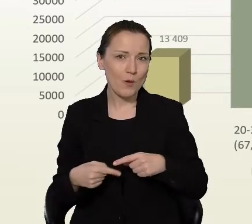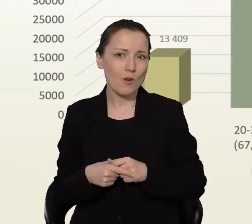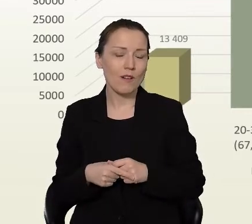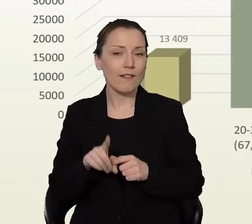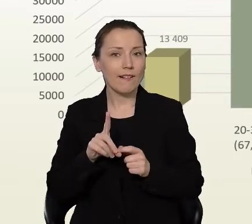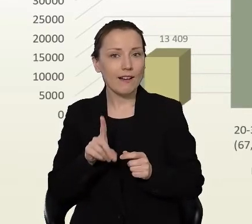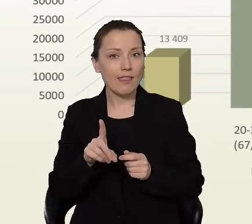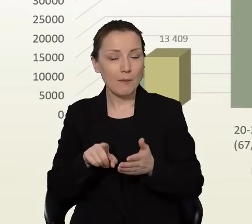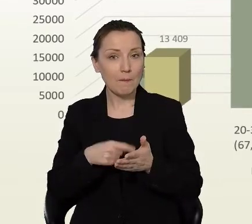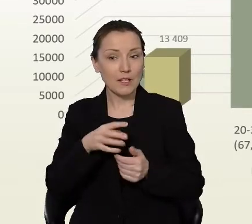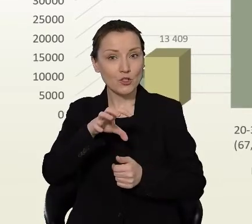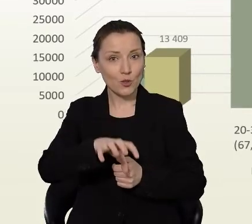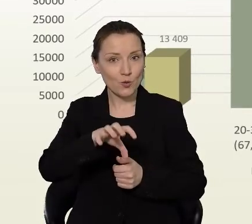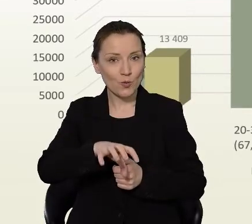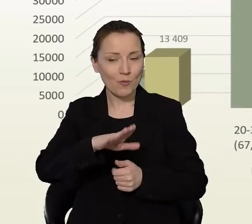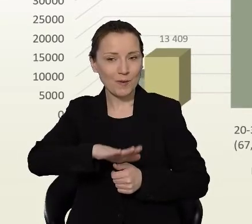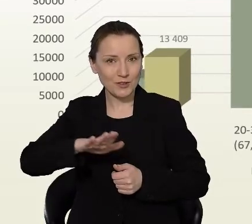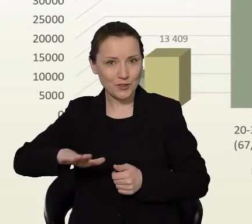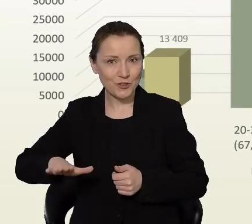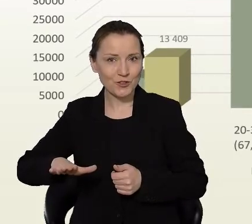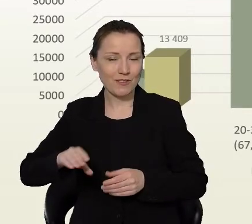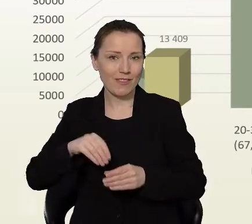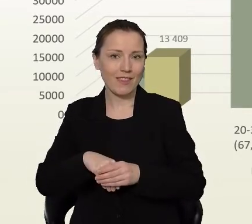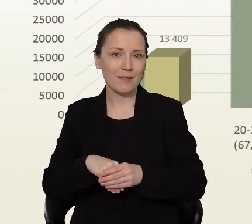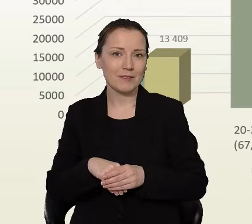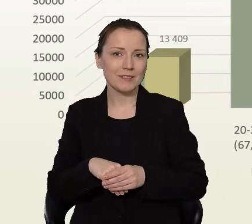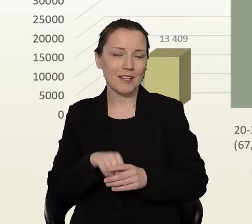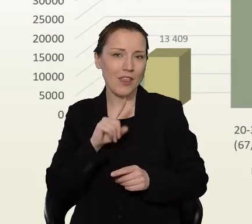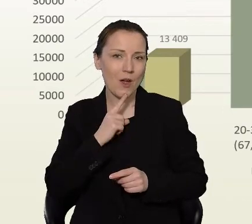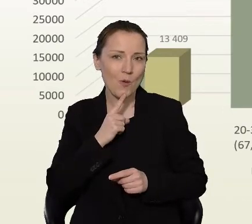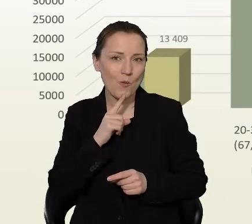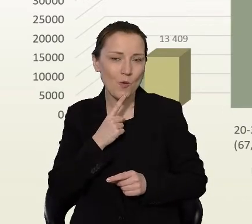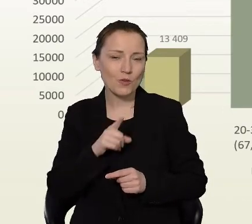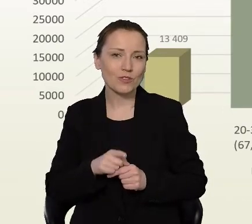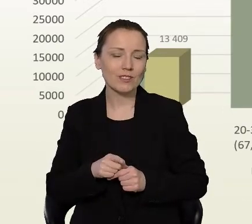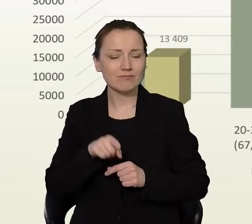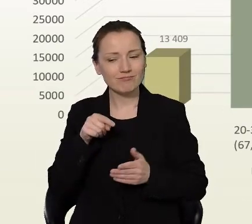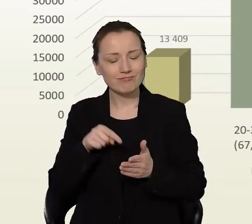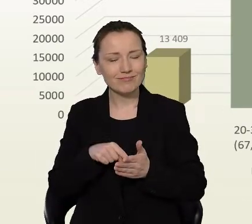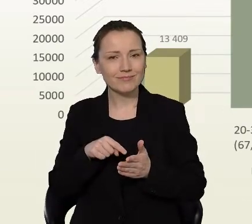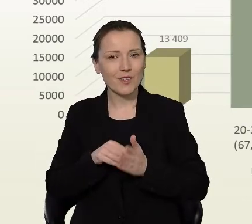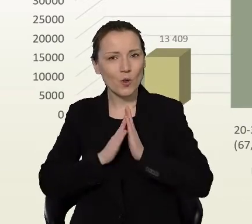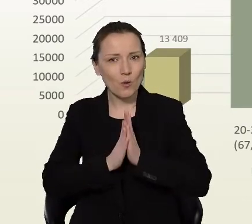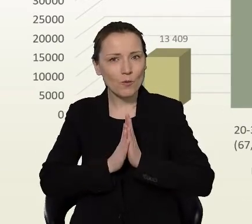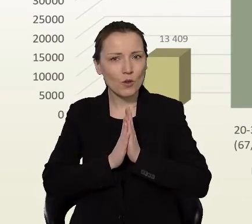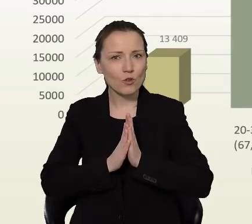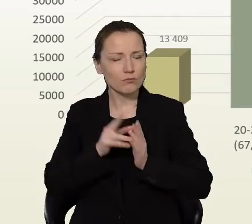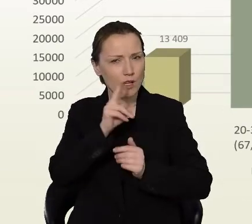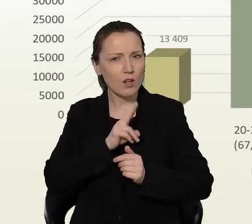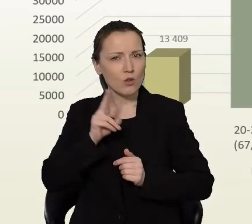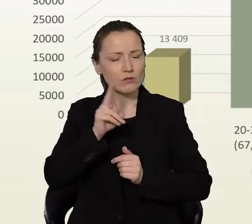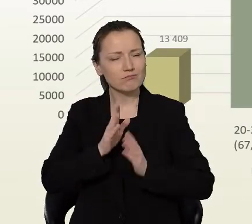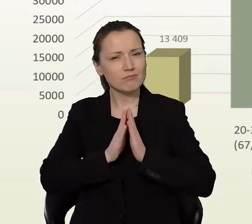także wspomniane dzieci, a więc te dzieci najmłodsze. Tutaj także prośba do rodziców, aby pamiętać o